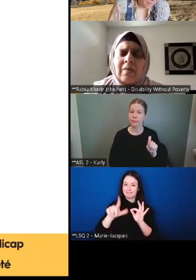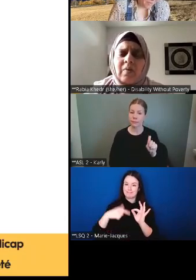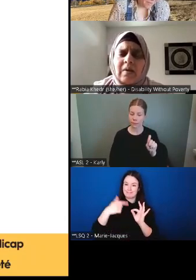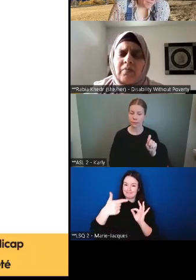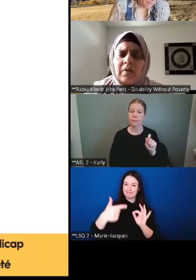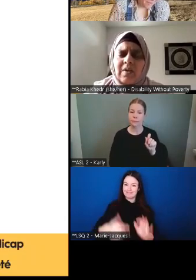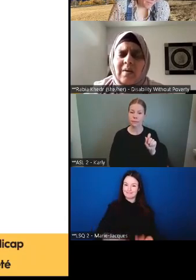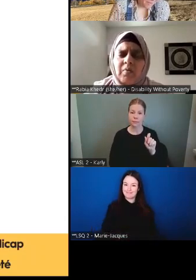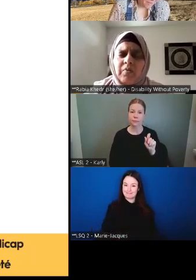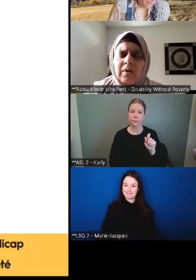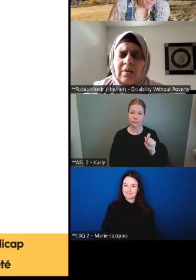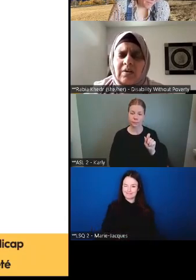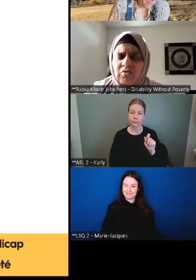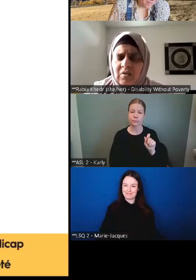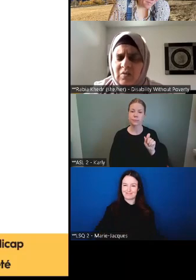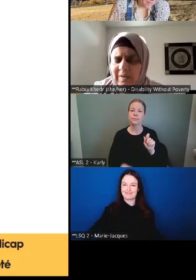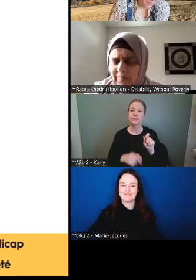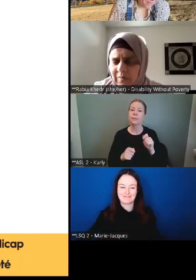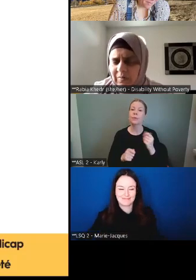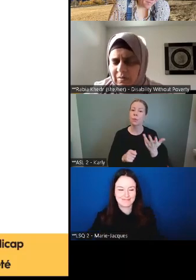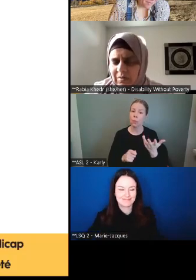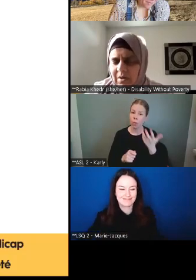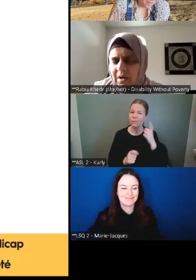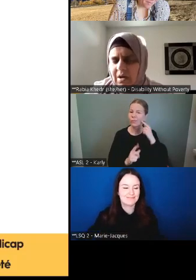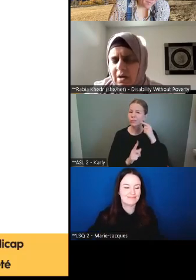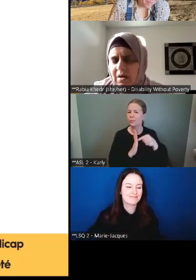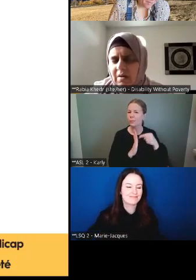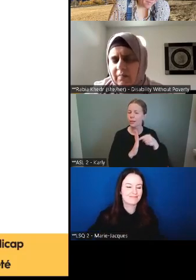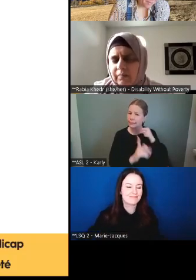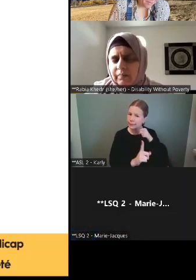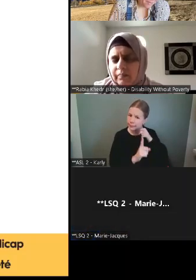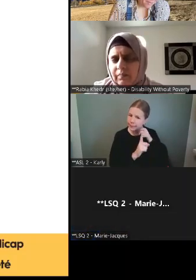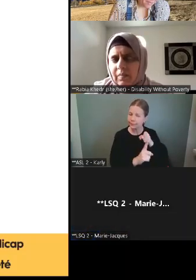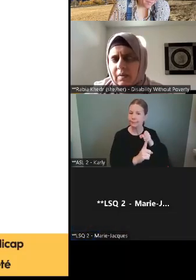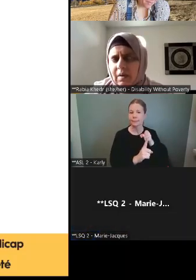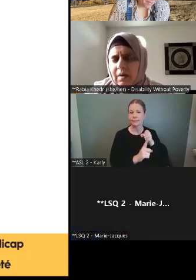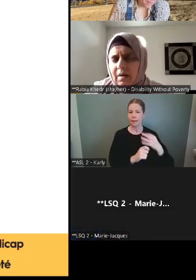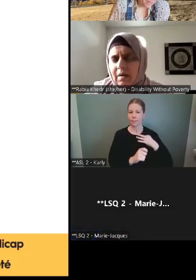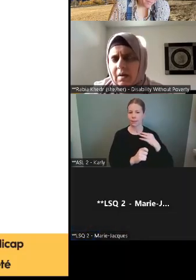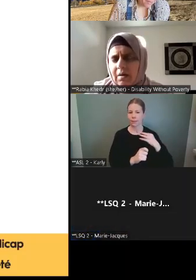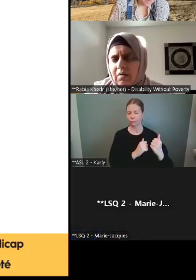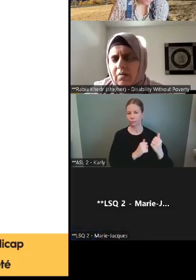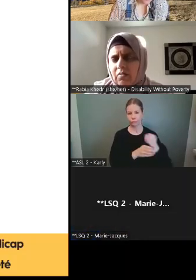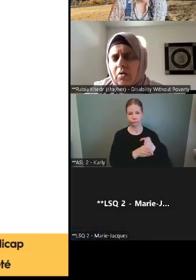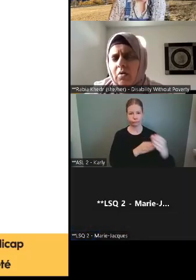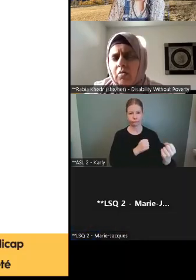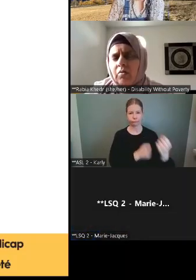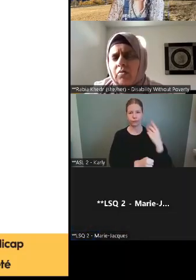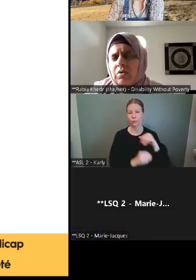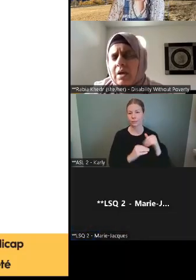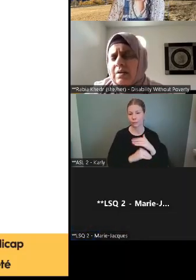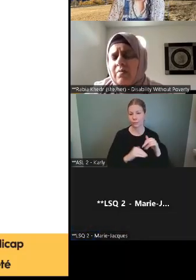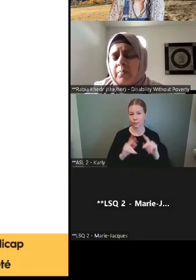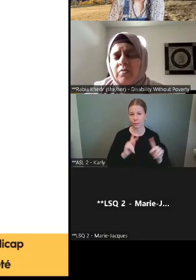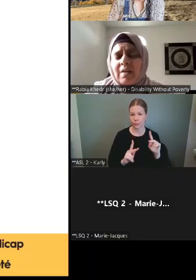répondants estiment que les peuples autochtones devraient avoir un parcours